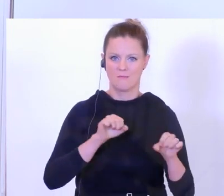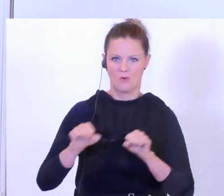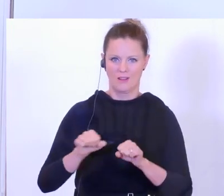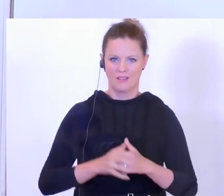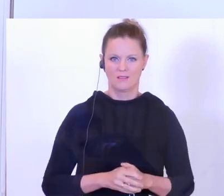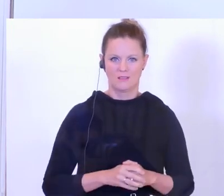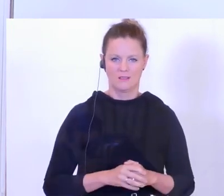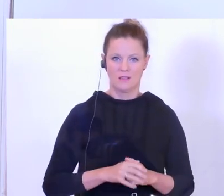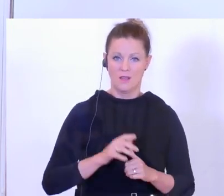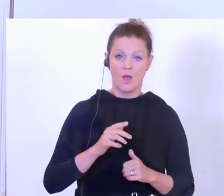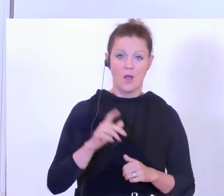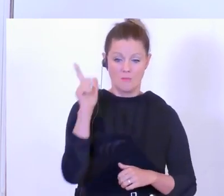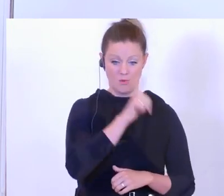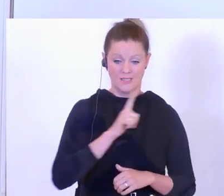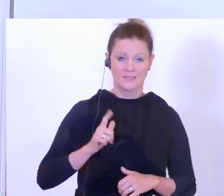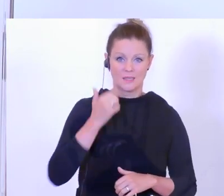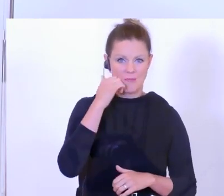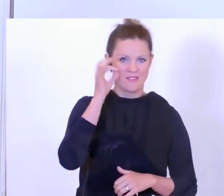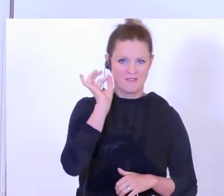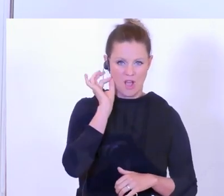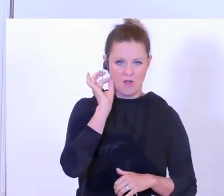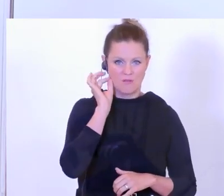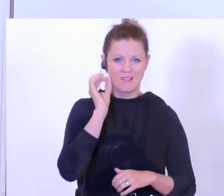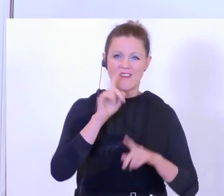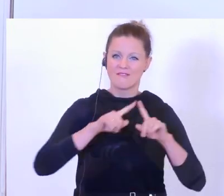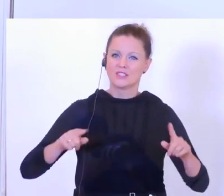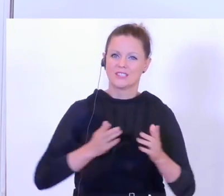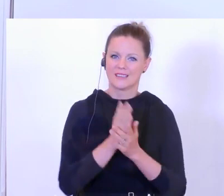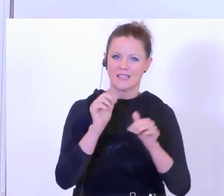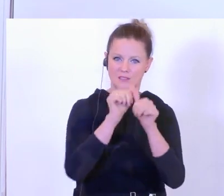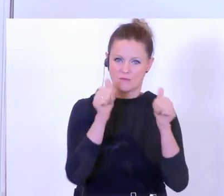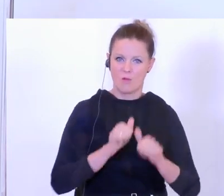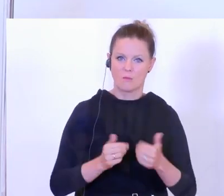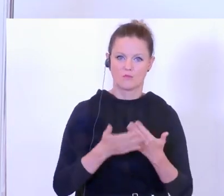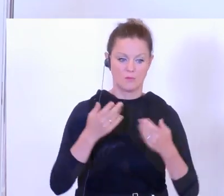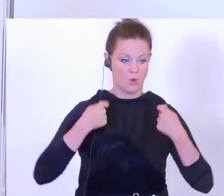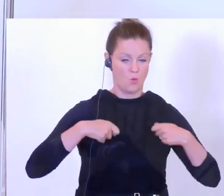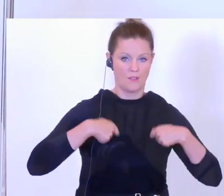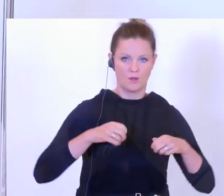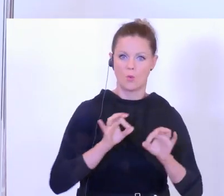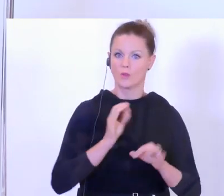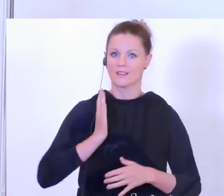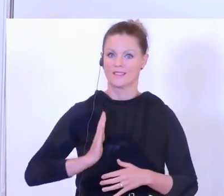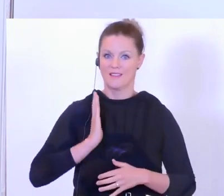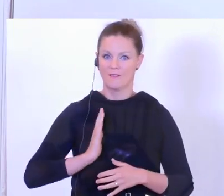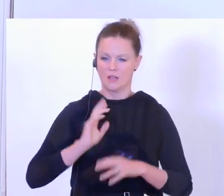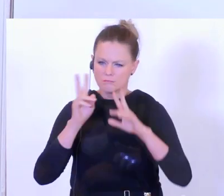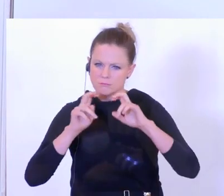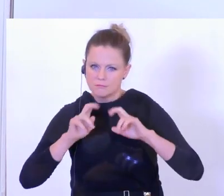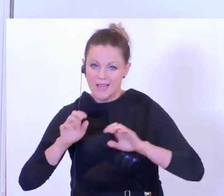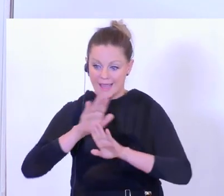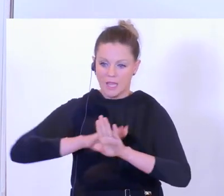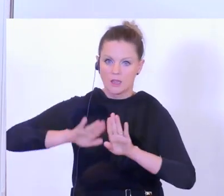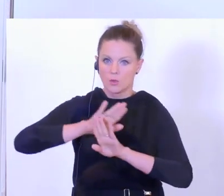Polizisten in den unterschiedlichsten Dienstformen, sei es in Uniform, auf der Straße präsent, sei es in Zivil, bei den Ermittlungen hinter den